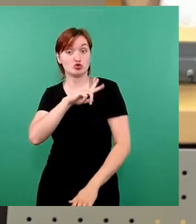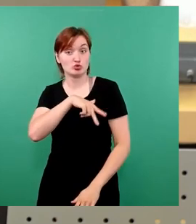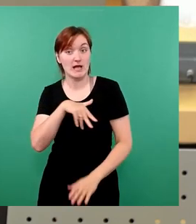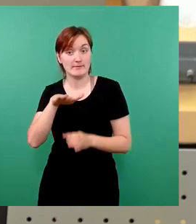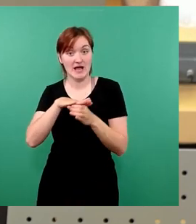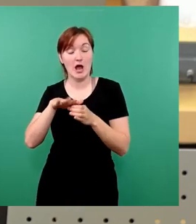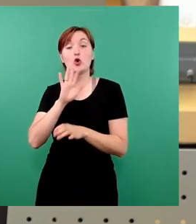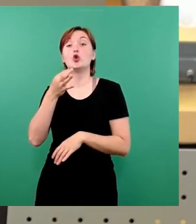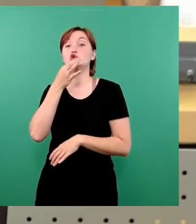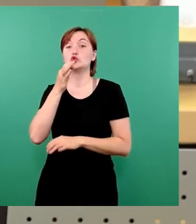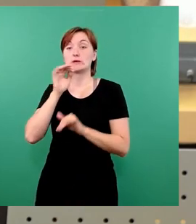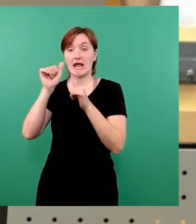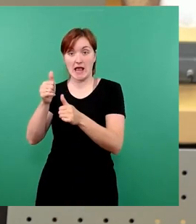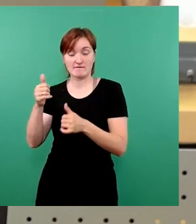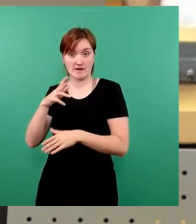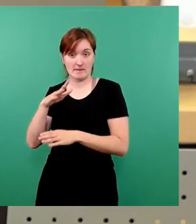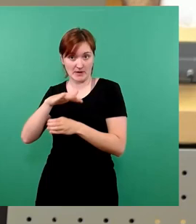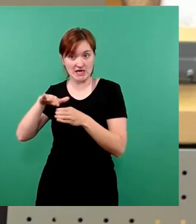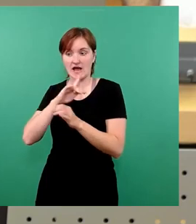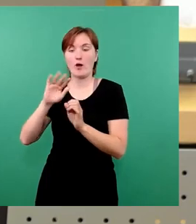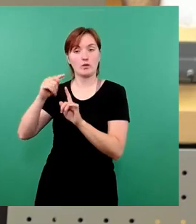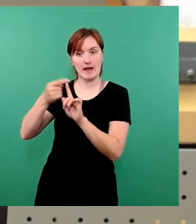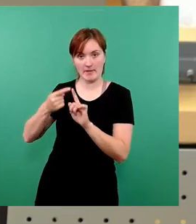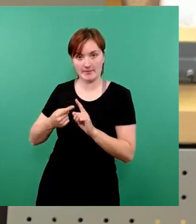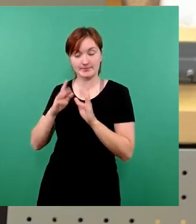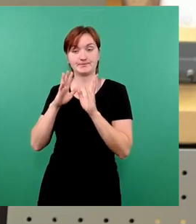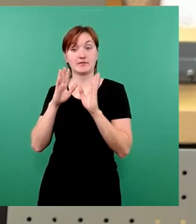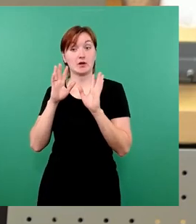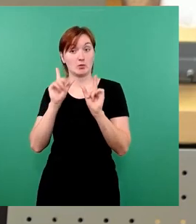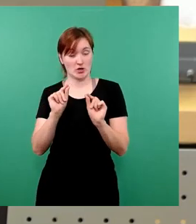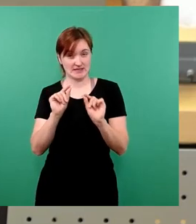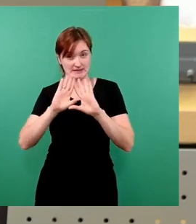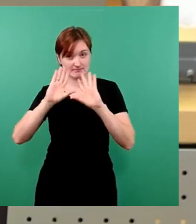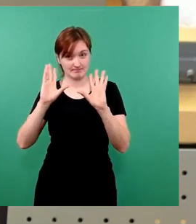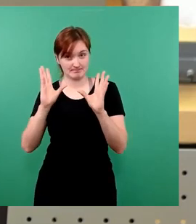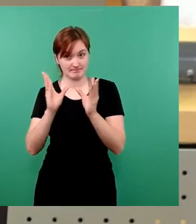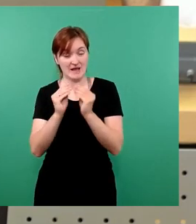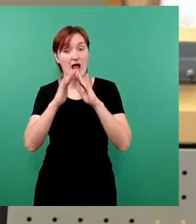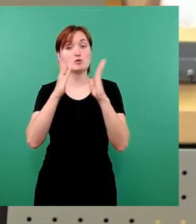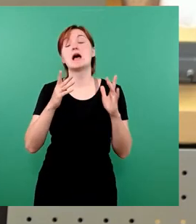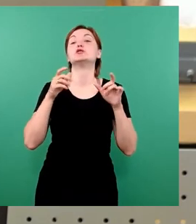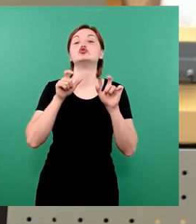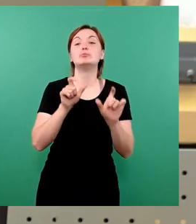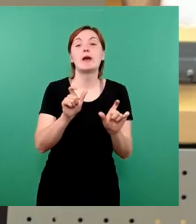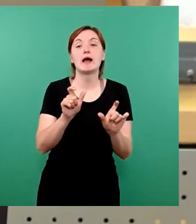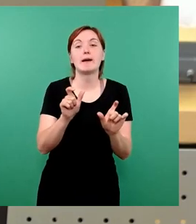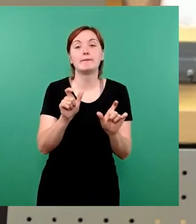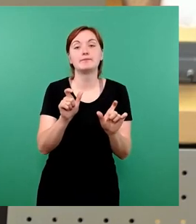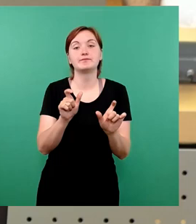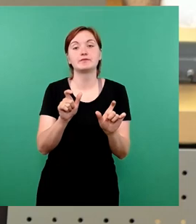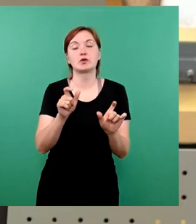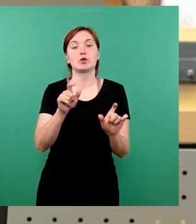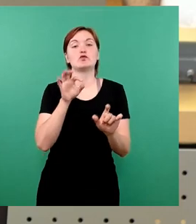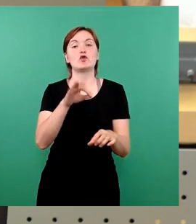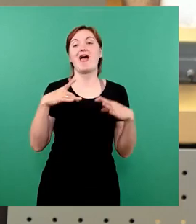Jugendhilfebereich außen vor. Wir haben im Wesentlichen die Haushaltssperre über die freiwilligen